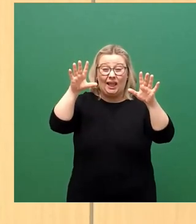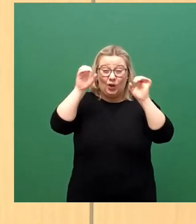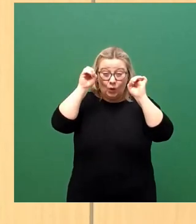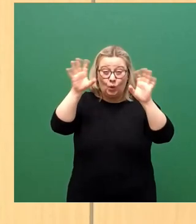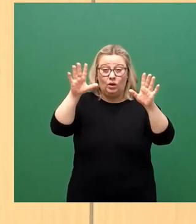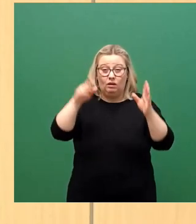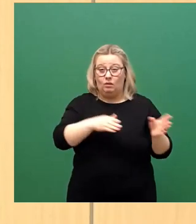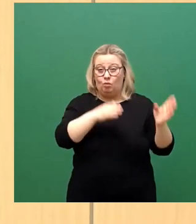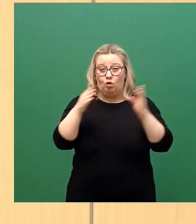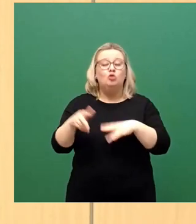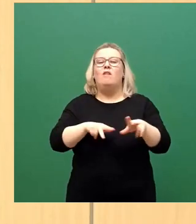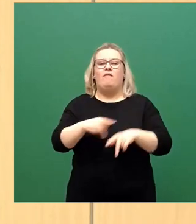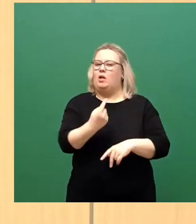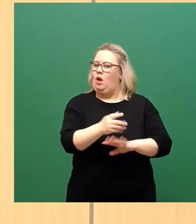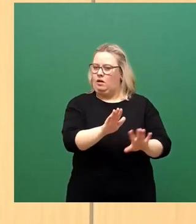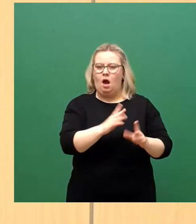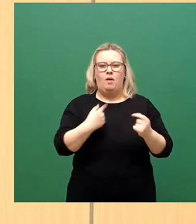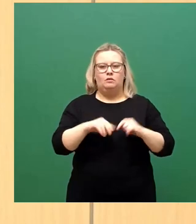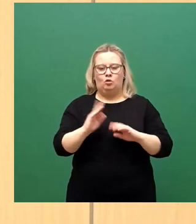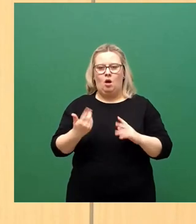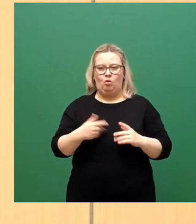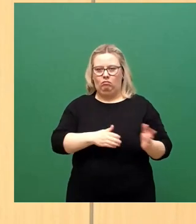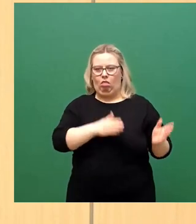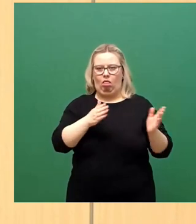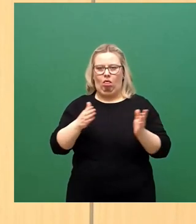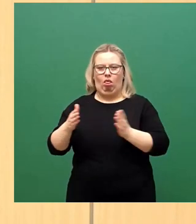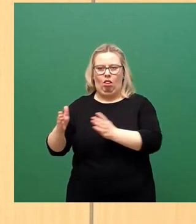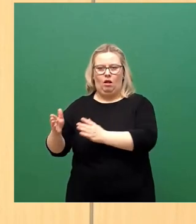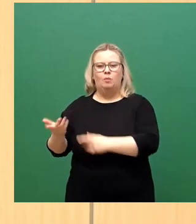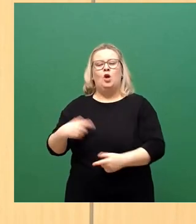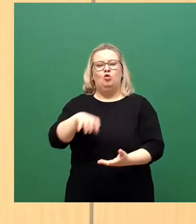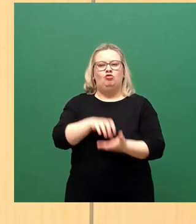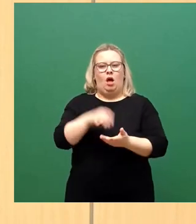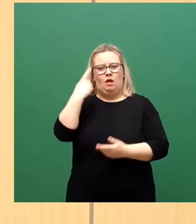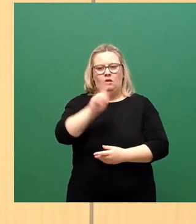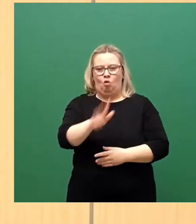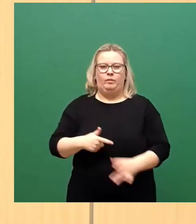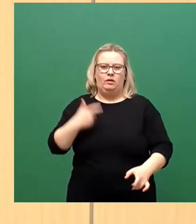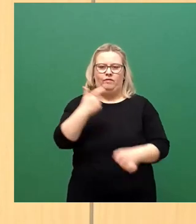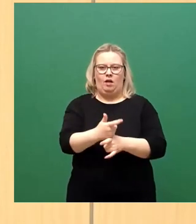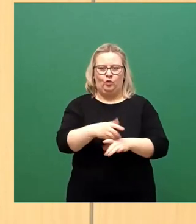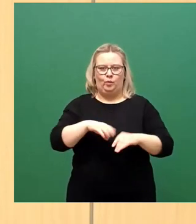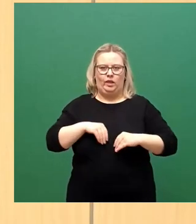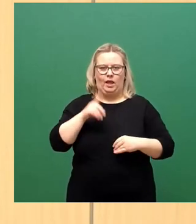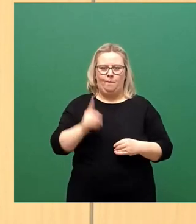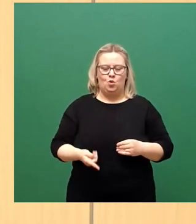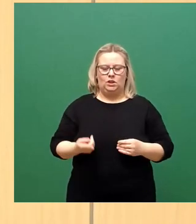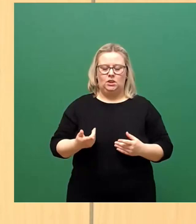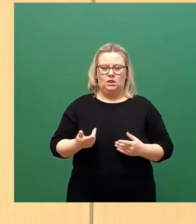verzögert worden. Also auch der Stadtrat trägt ein Stückchen weit ein Schulterrand abschließend.